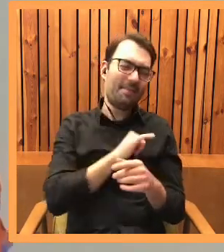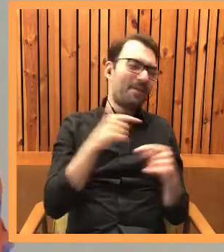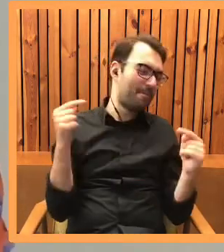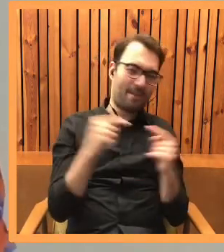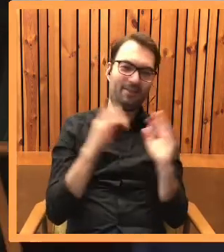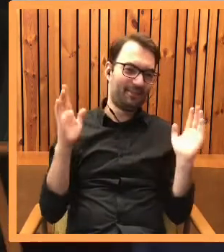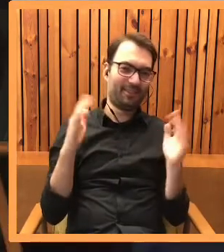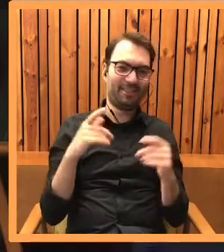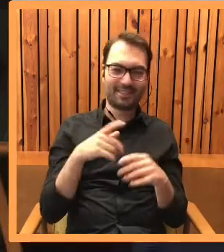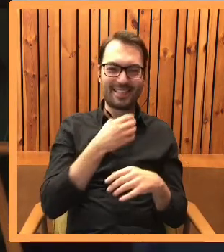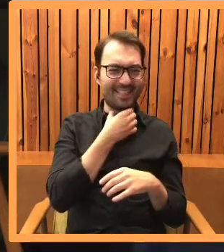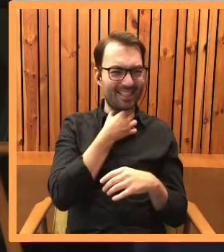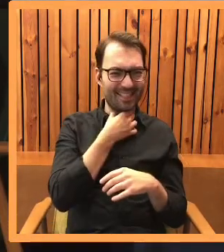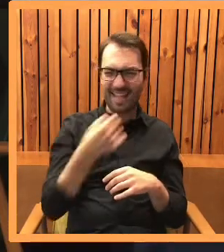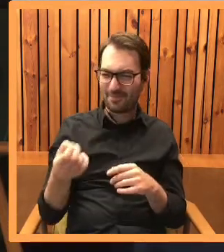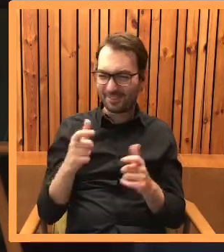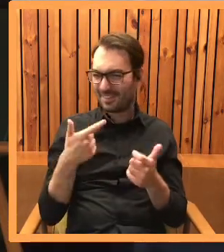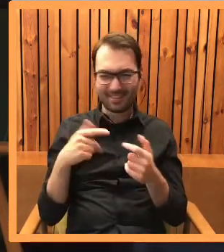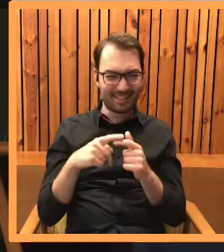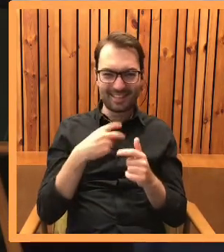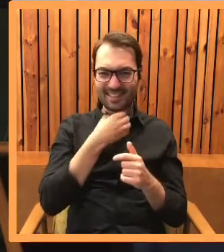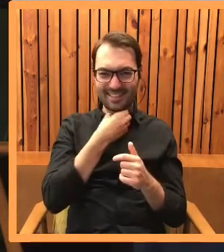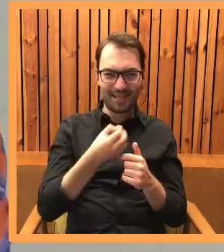to jest jakaś zemsta literacka, słuchaj?